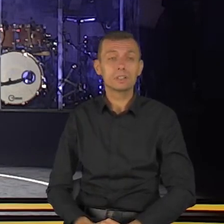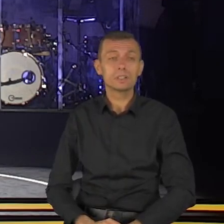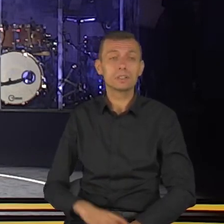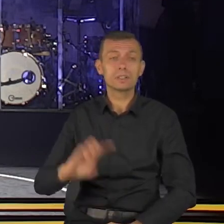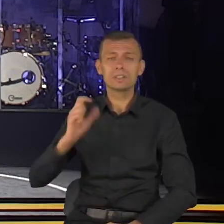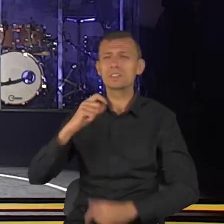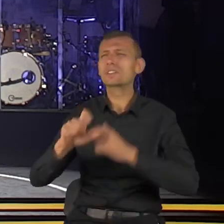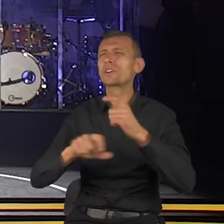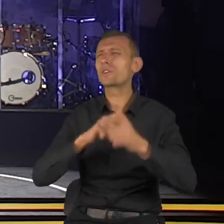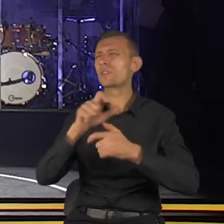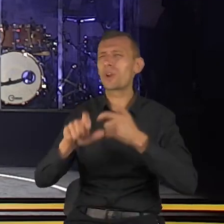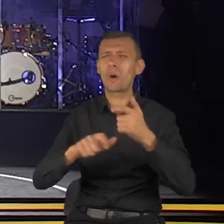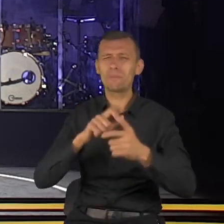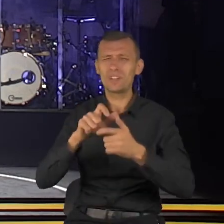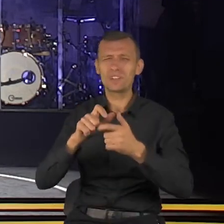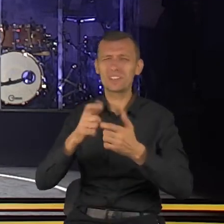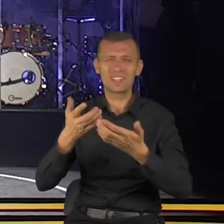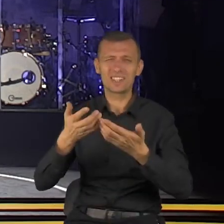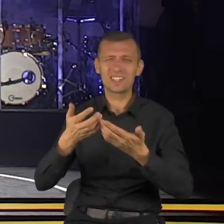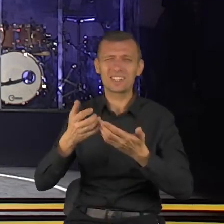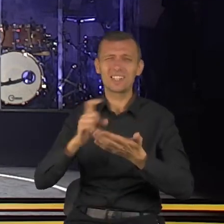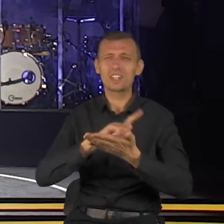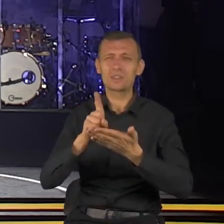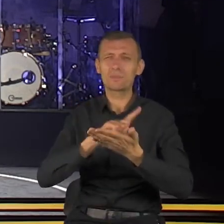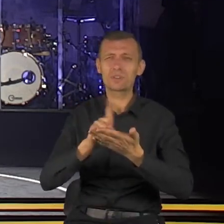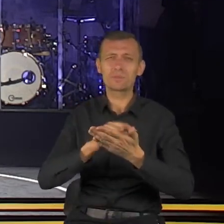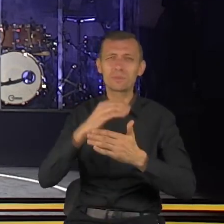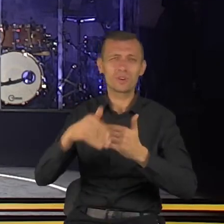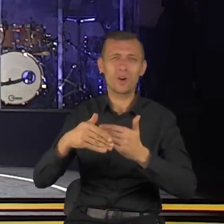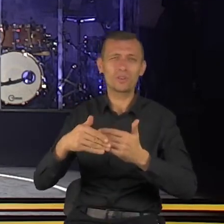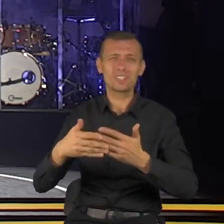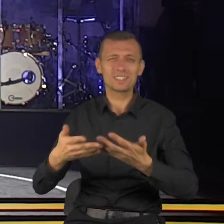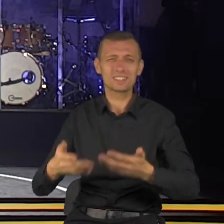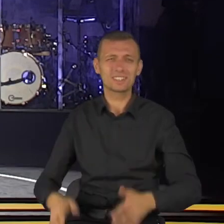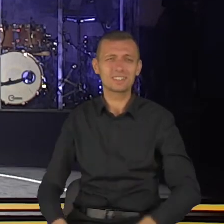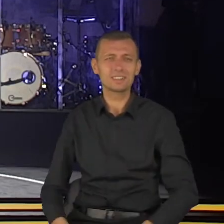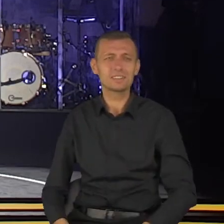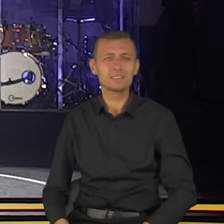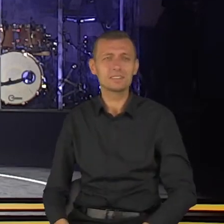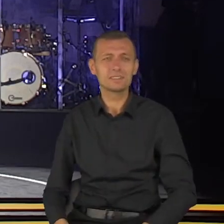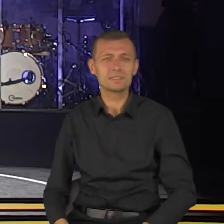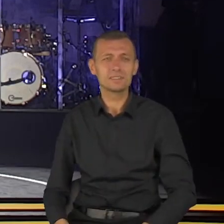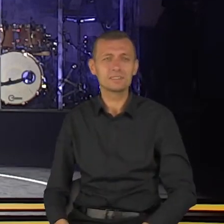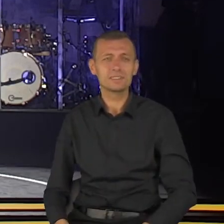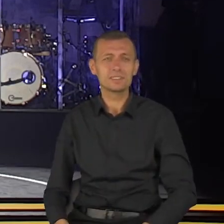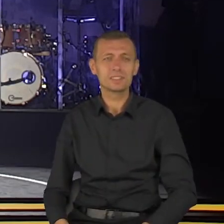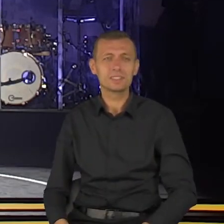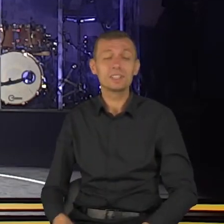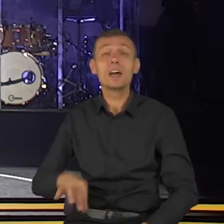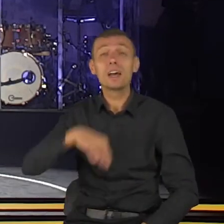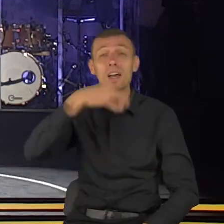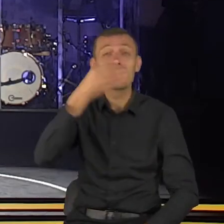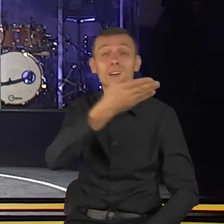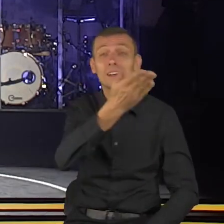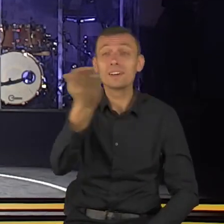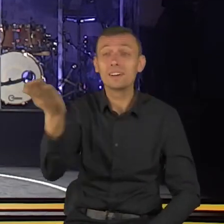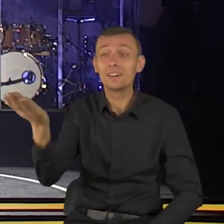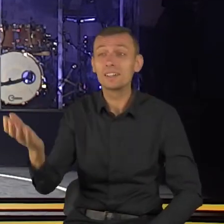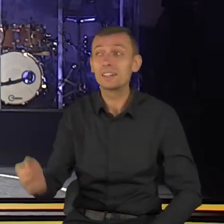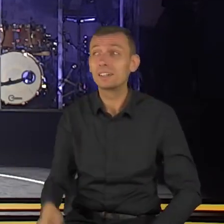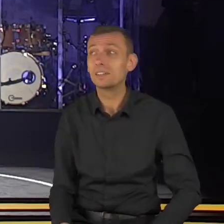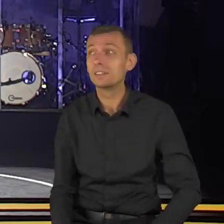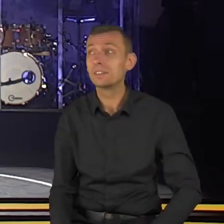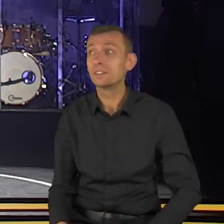zwolnić trochę prędkość, gdy już mam wszystkiego dosyć? A zapytam, zadam odważne pytanie. Kto z was